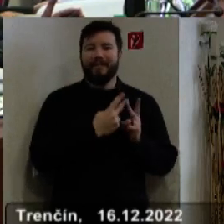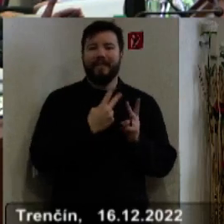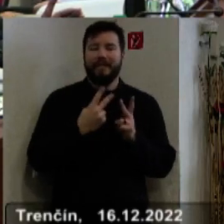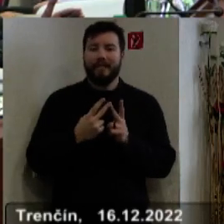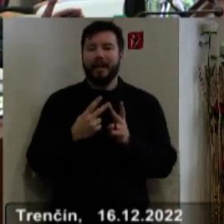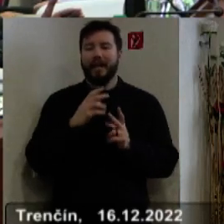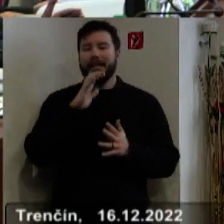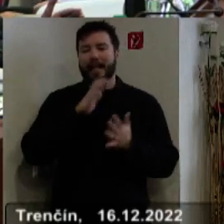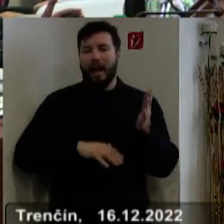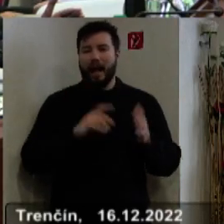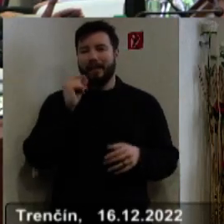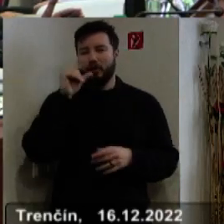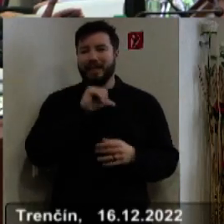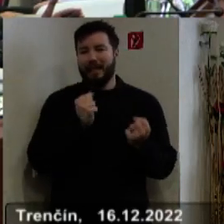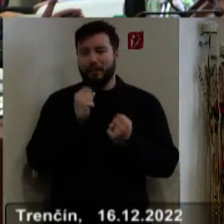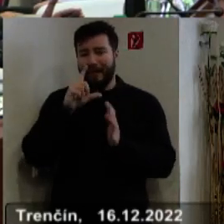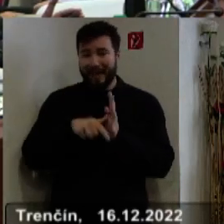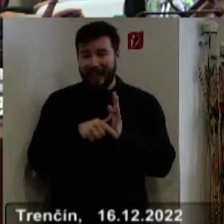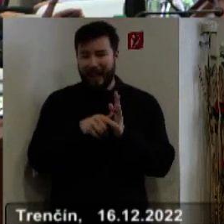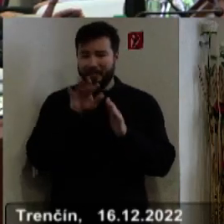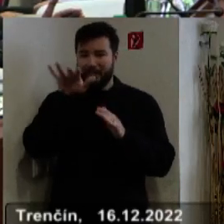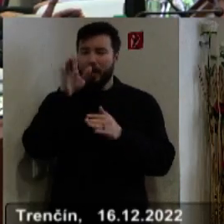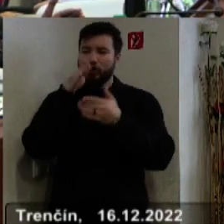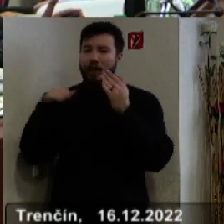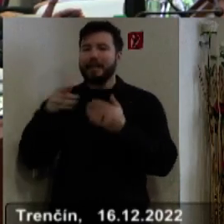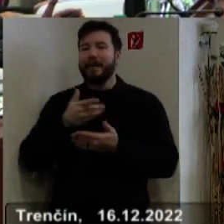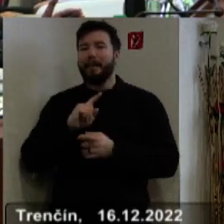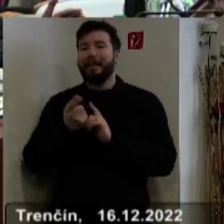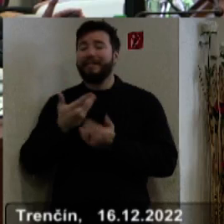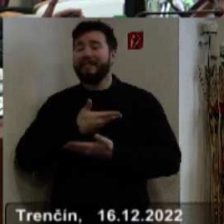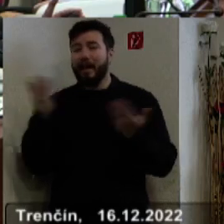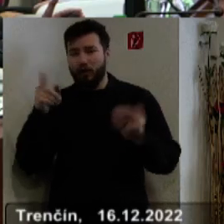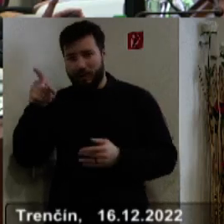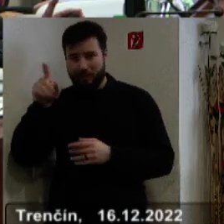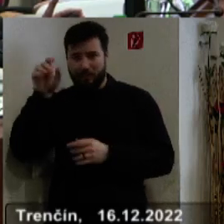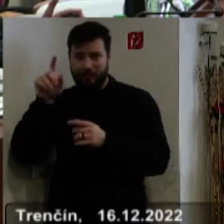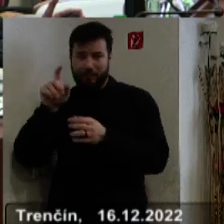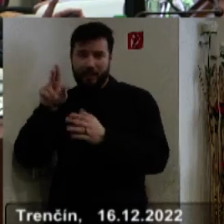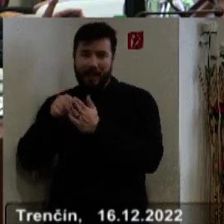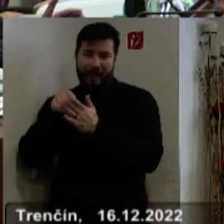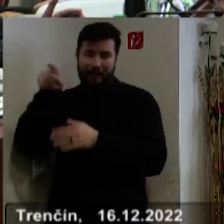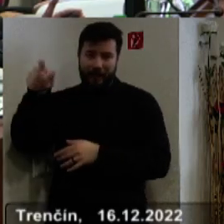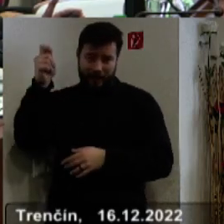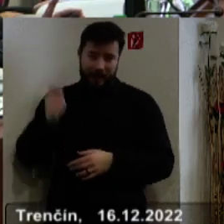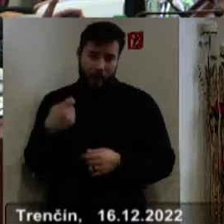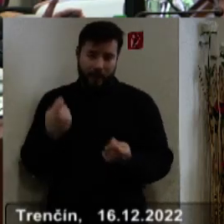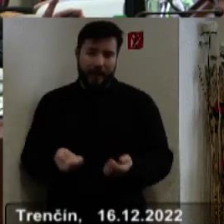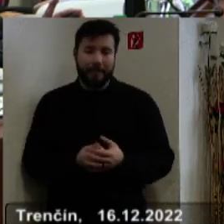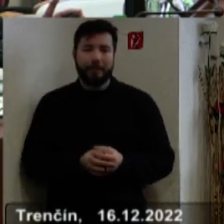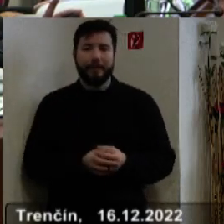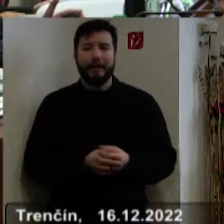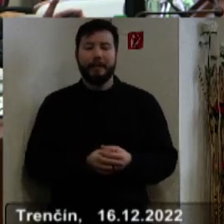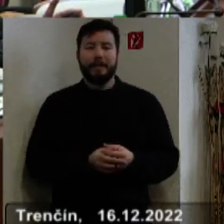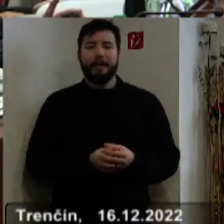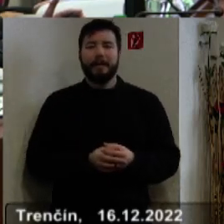kraja pre verejnosť. Pre verejnosť a pri tých hlasovaniach budeme vychádzať z návrhu uznesení, ktoré sú uvedené na každém z týchto,